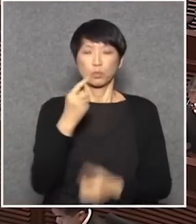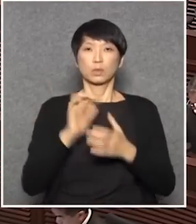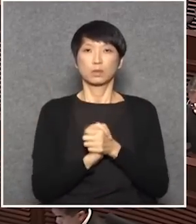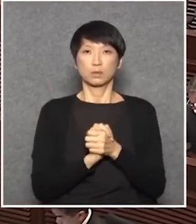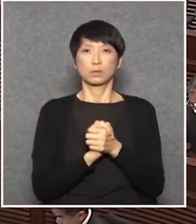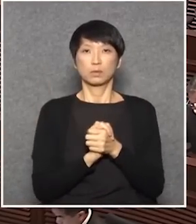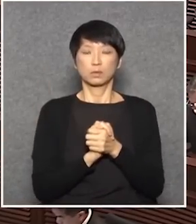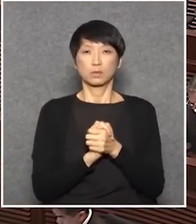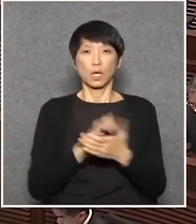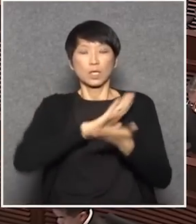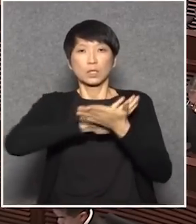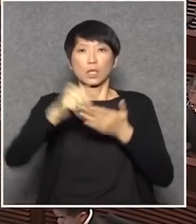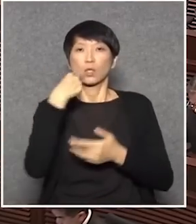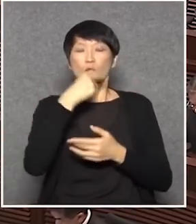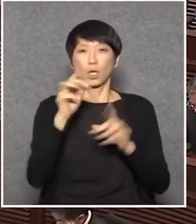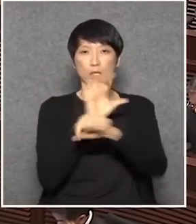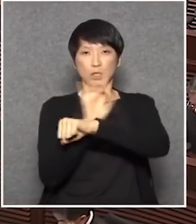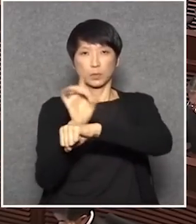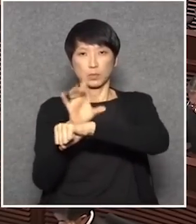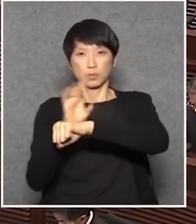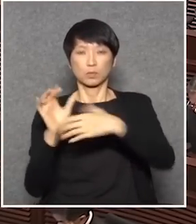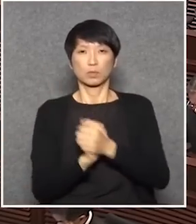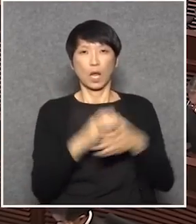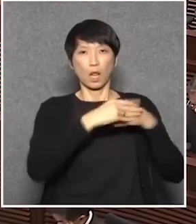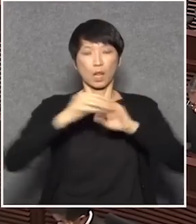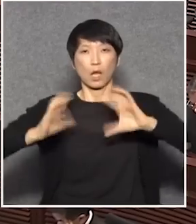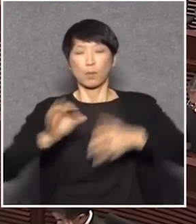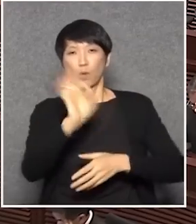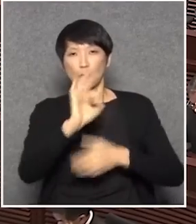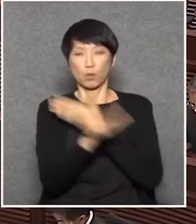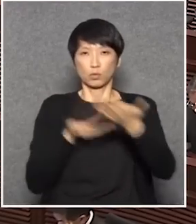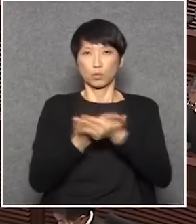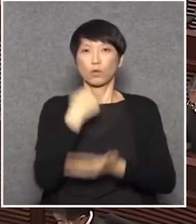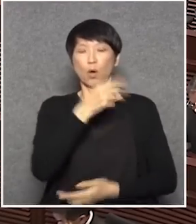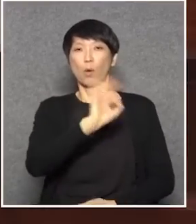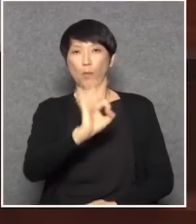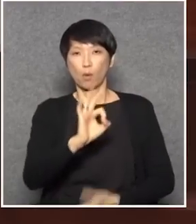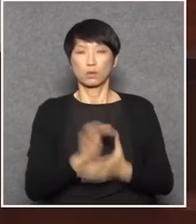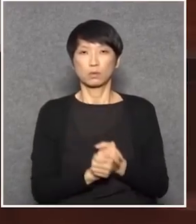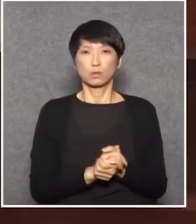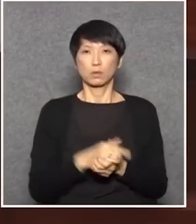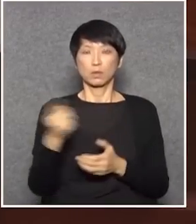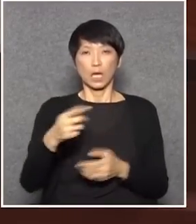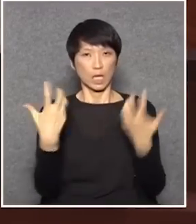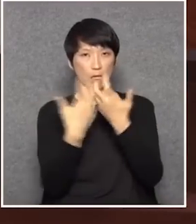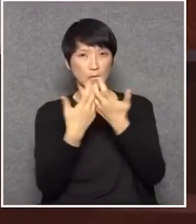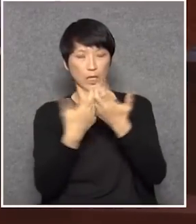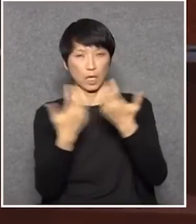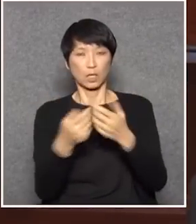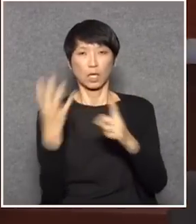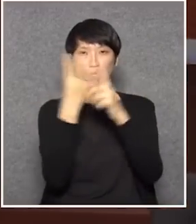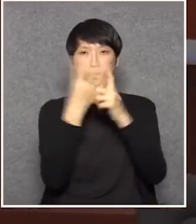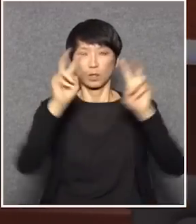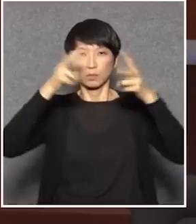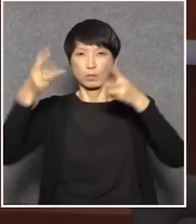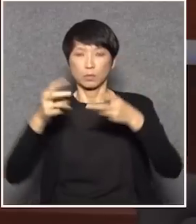又很稱職說十五分鐘沒有拉布沒有重複討論你給我乘下十四個總目